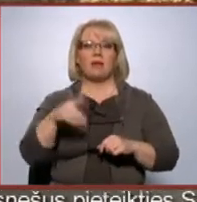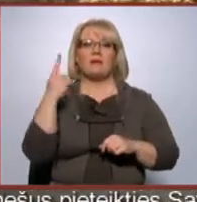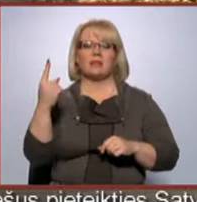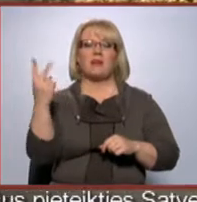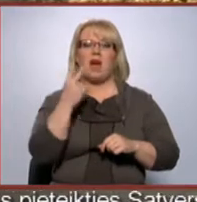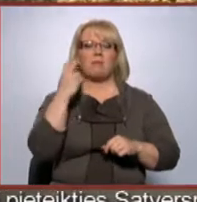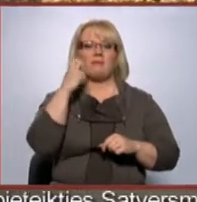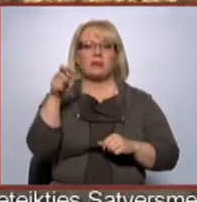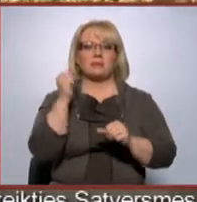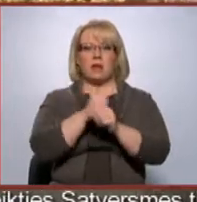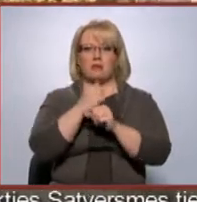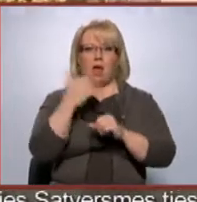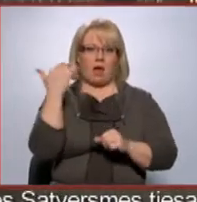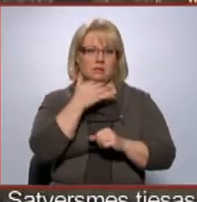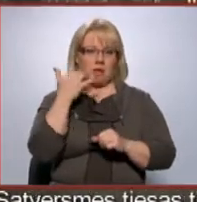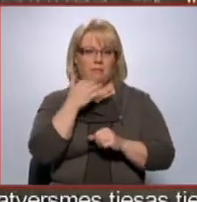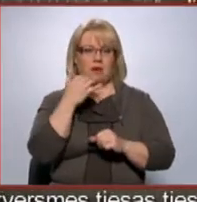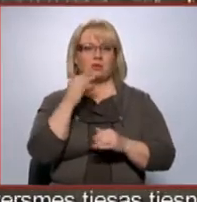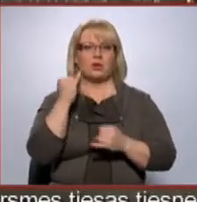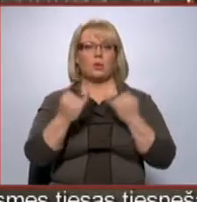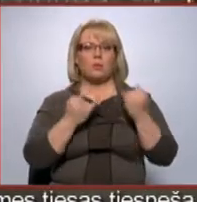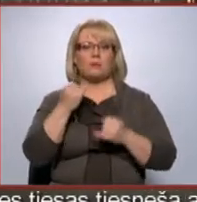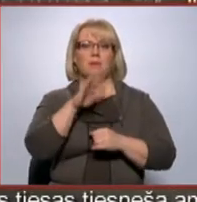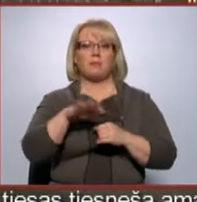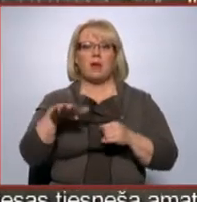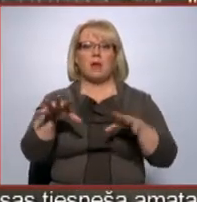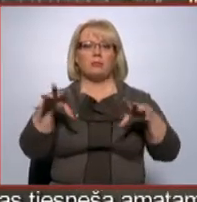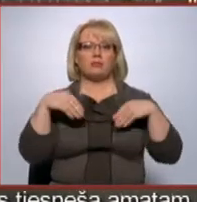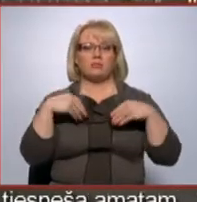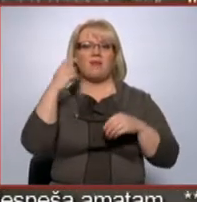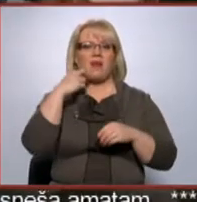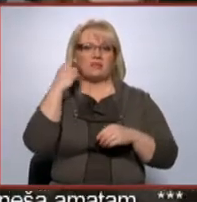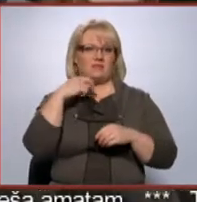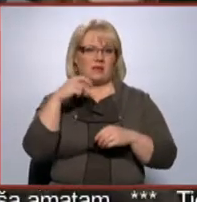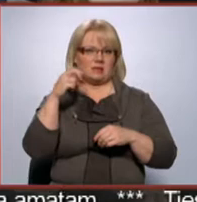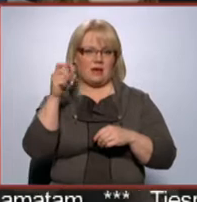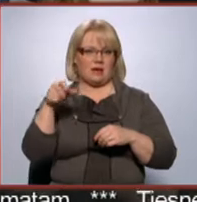vecāki strādā ārzmēs. Rūpes par mazajiem uzņēmušies vecvecāki.